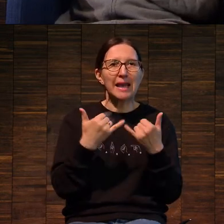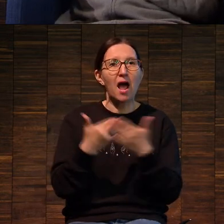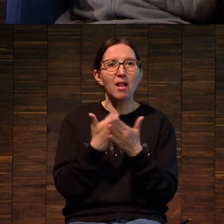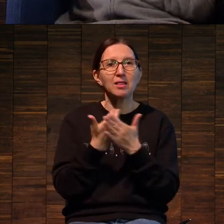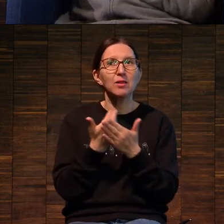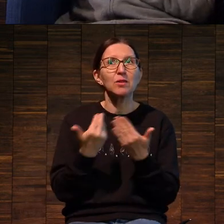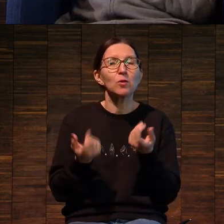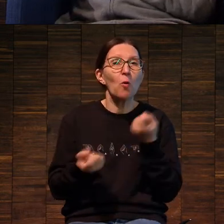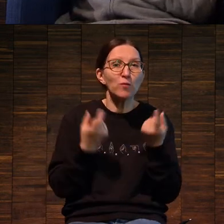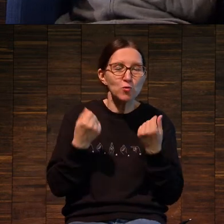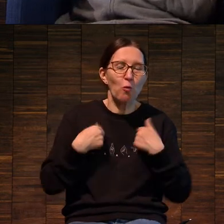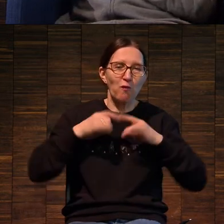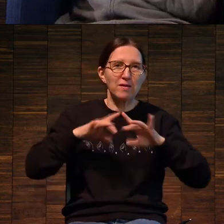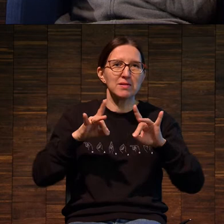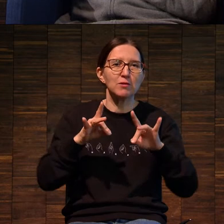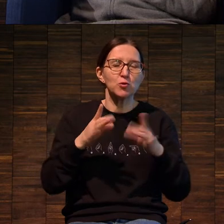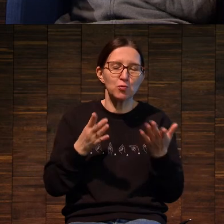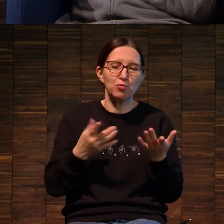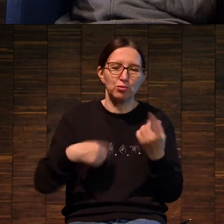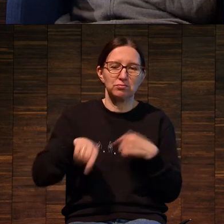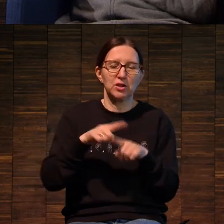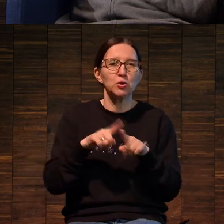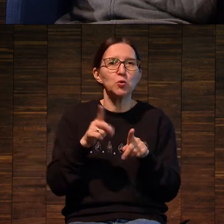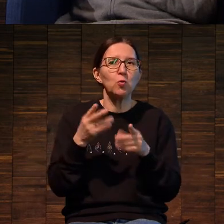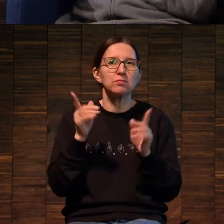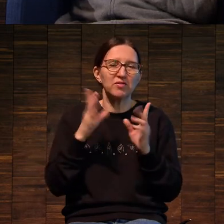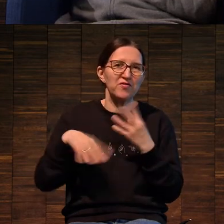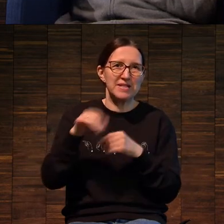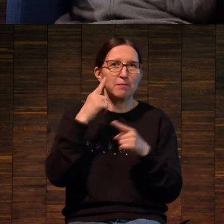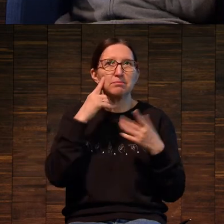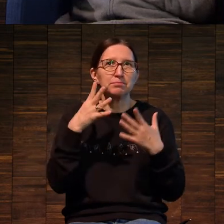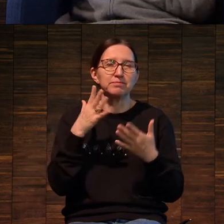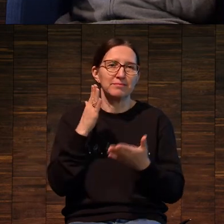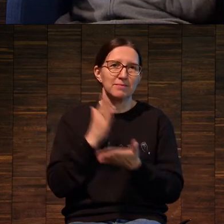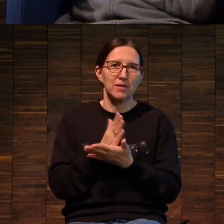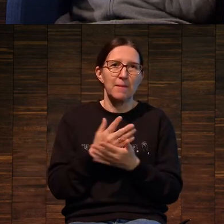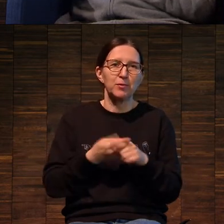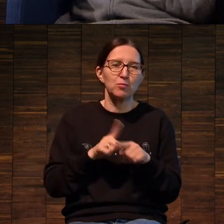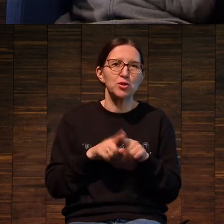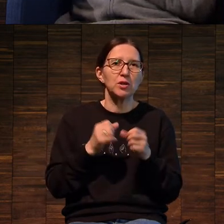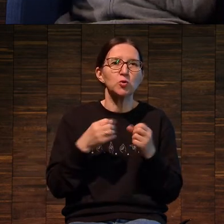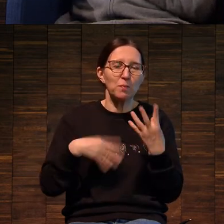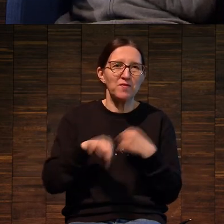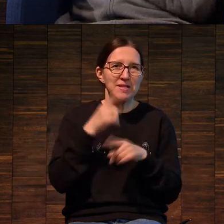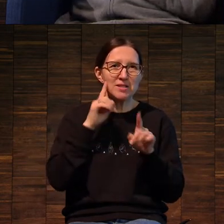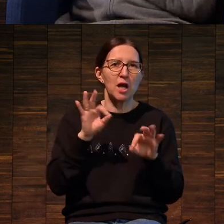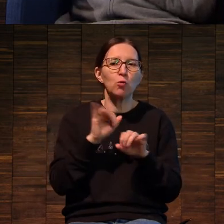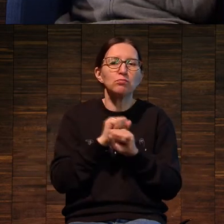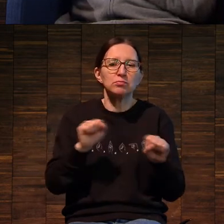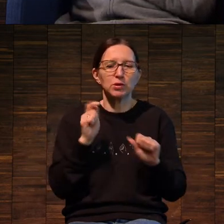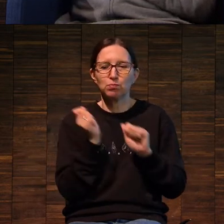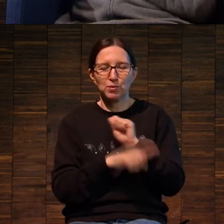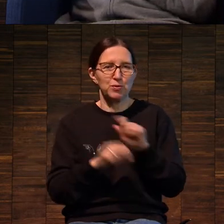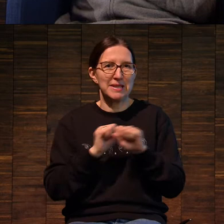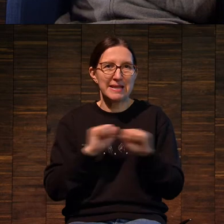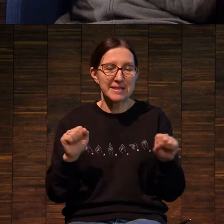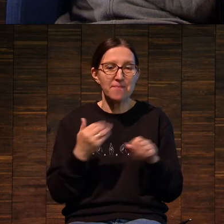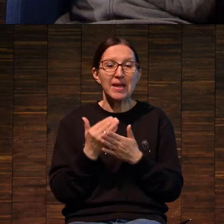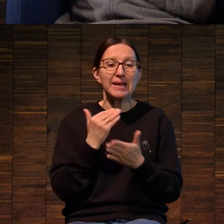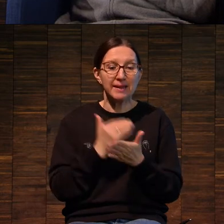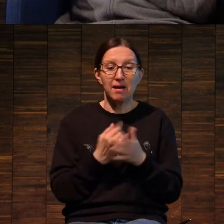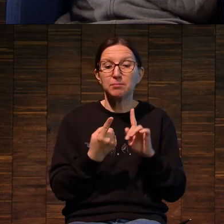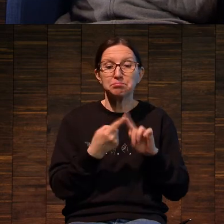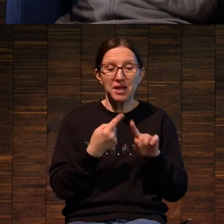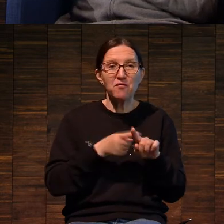может быть, очевидные для коллег вещи, но о которых нельзя не сказать. Таким образом, матрица, перенос,